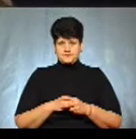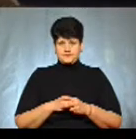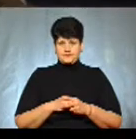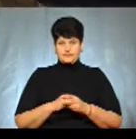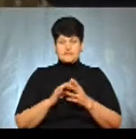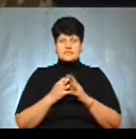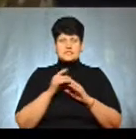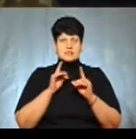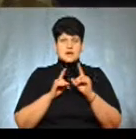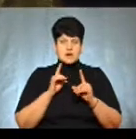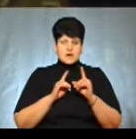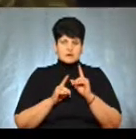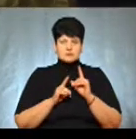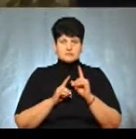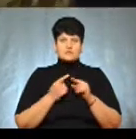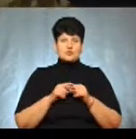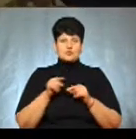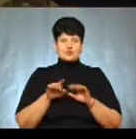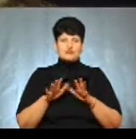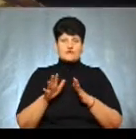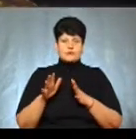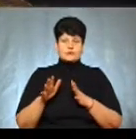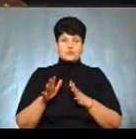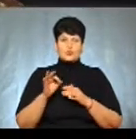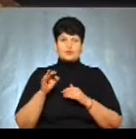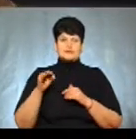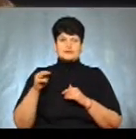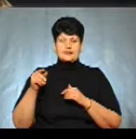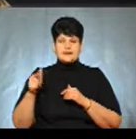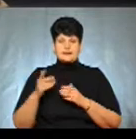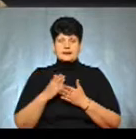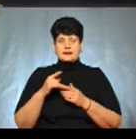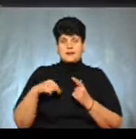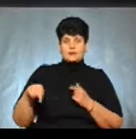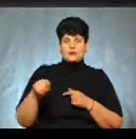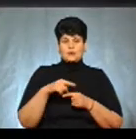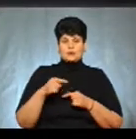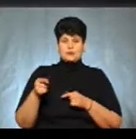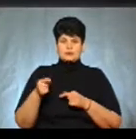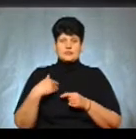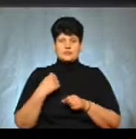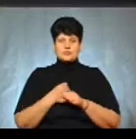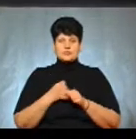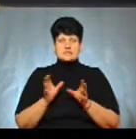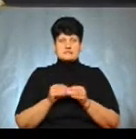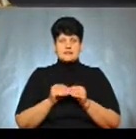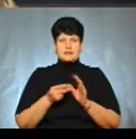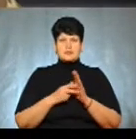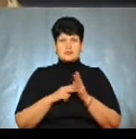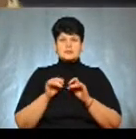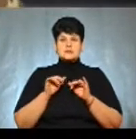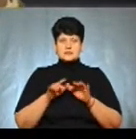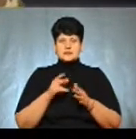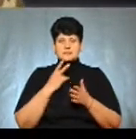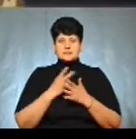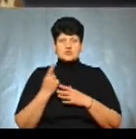В сільських радах, в даному випадку, ці ОТГ, які є від наукового Тернополя, нами опрацьований спільний план заходів, який